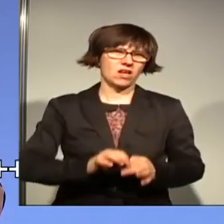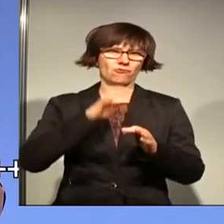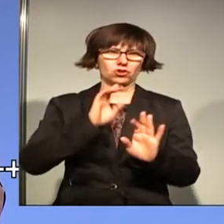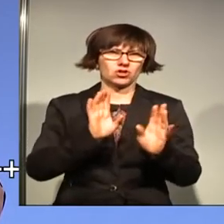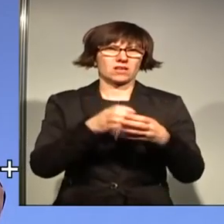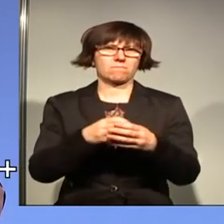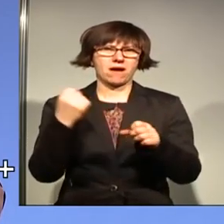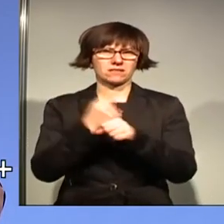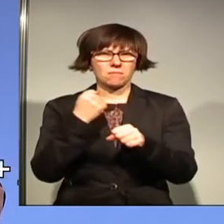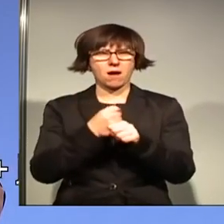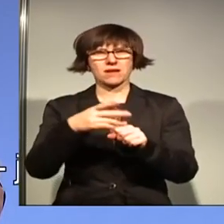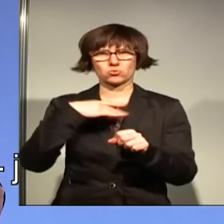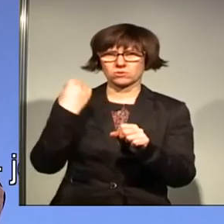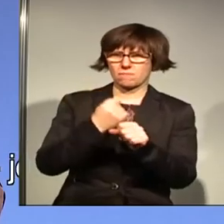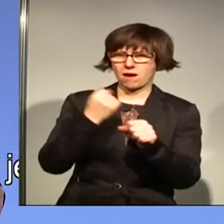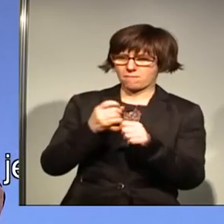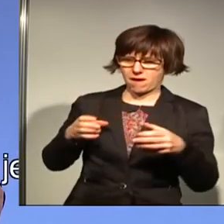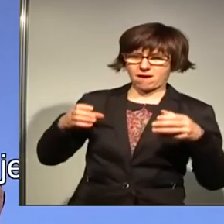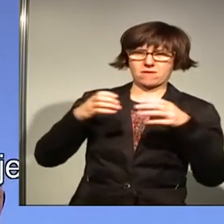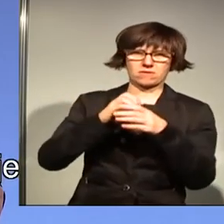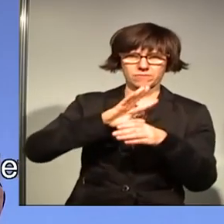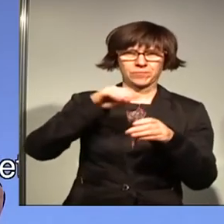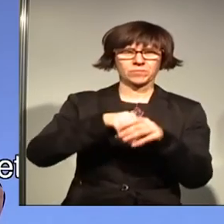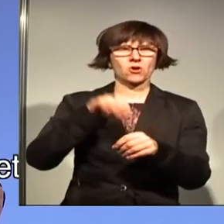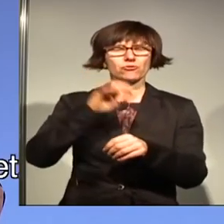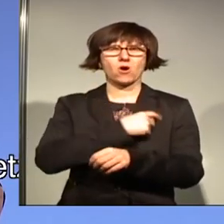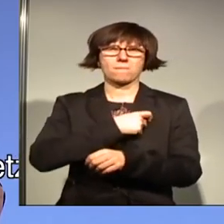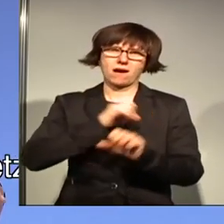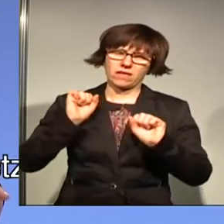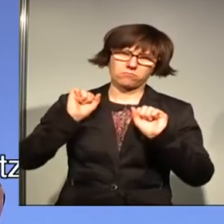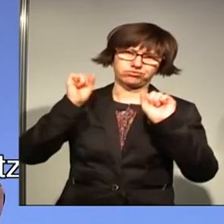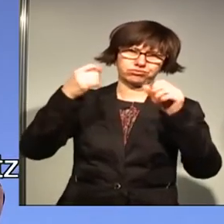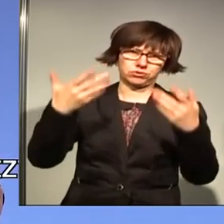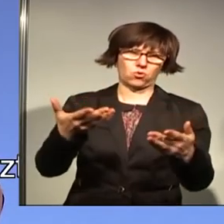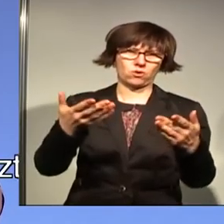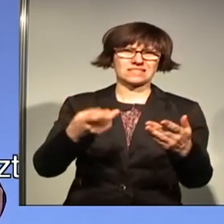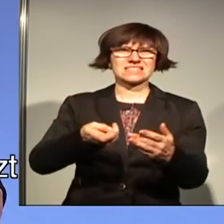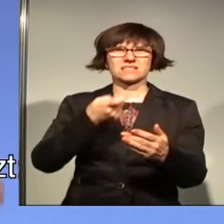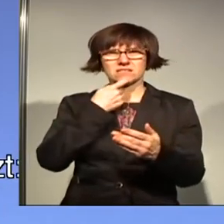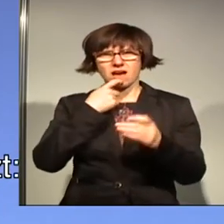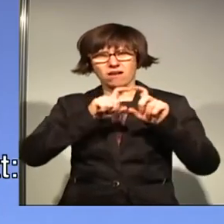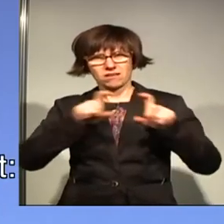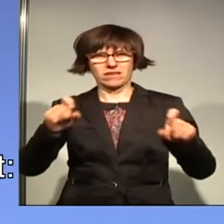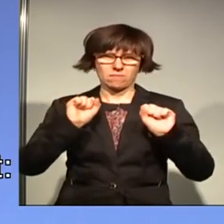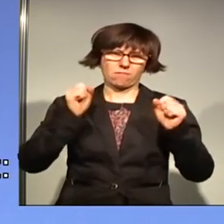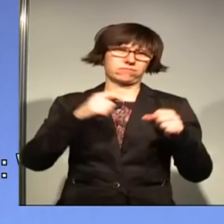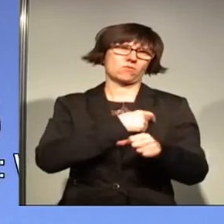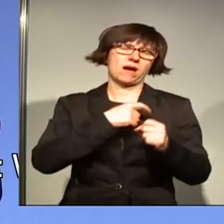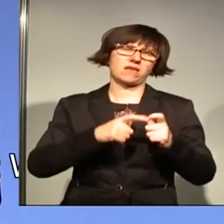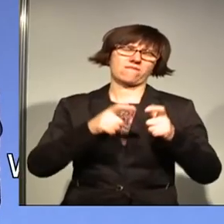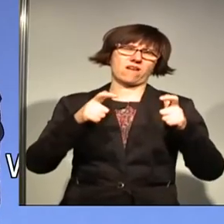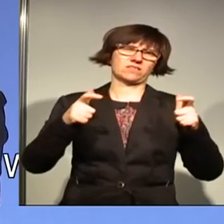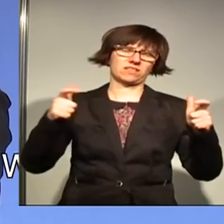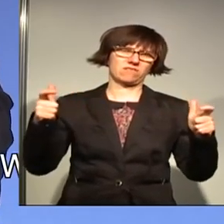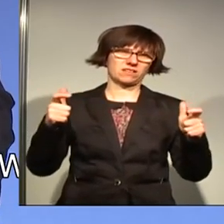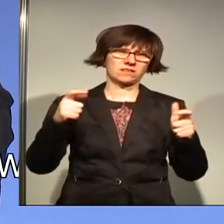gemeinsame Zusammenarbeit mit euch und für unsere Partei einbringen, damit unsere Sache gedeiht und unsere Partei wächst. Und wenn ihr